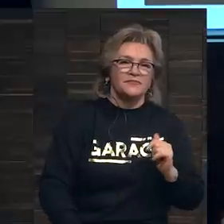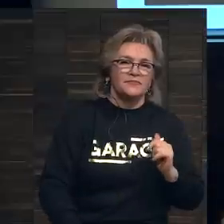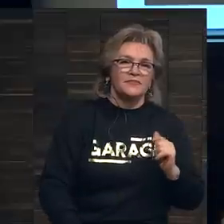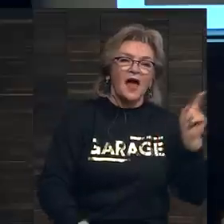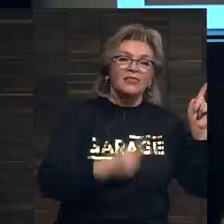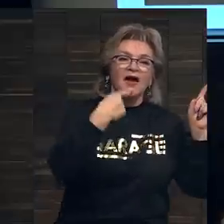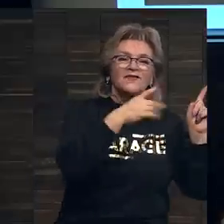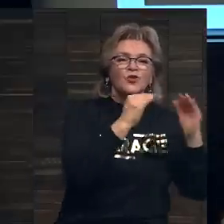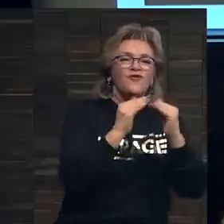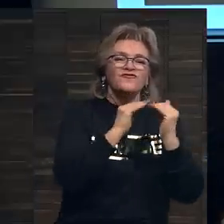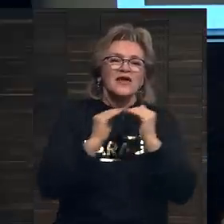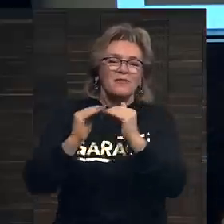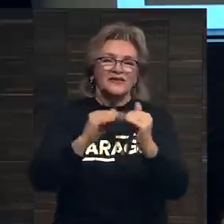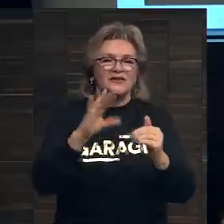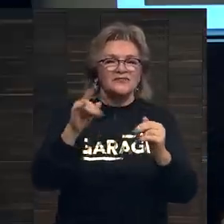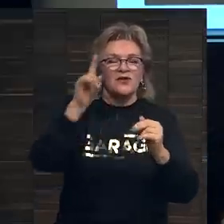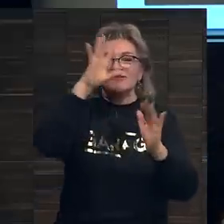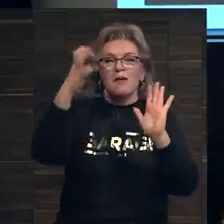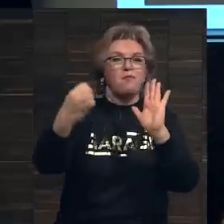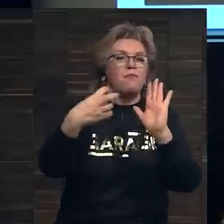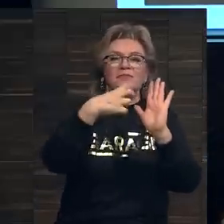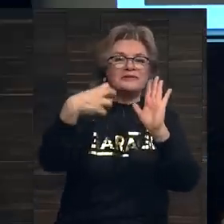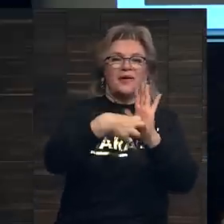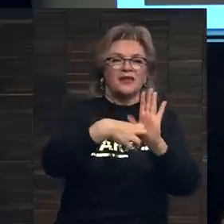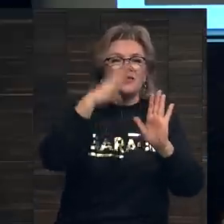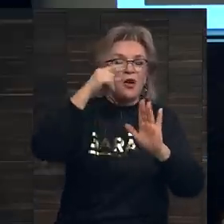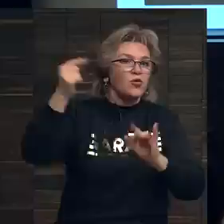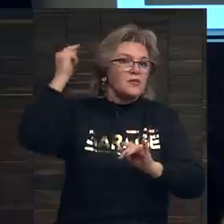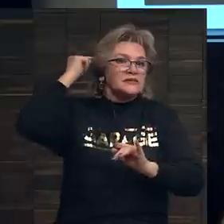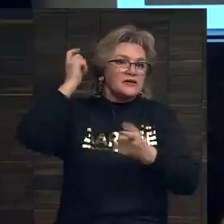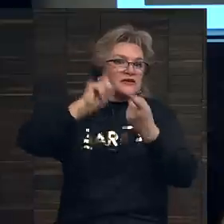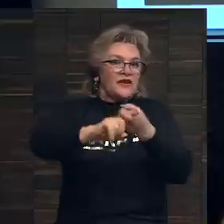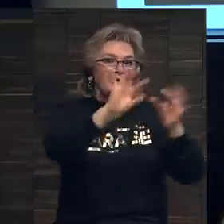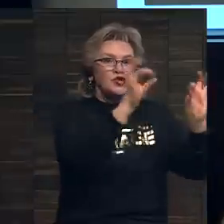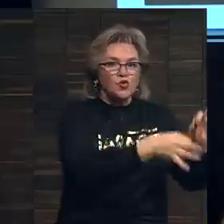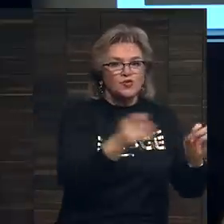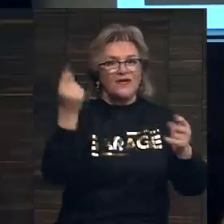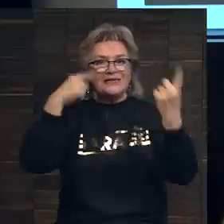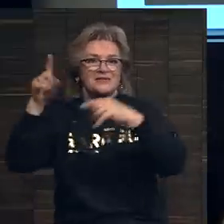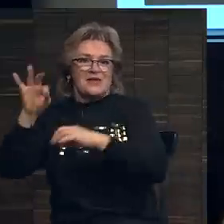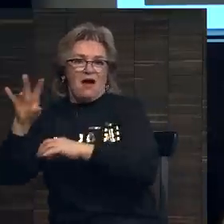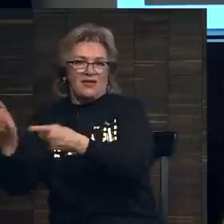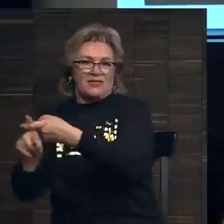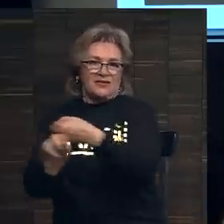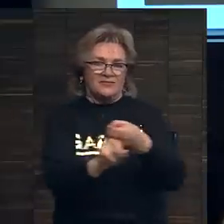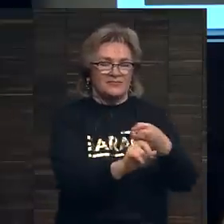Она говорит о взаимодействии с брендами, о подсознательной связи между искусством и дизайном. коллекционерам.